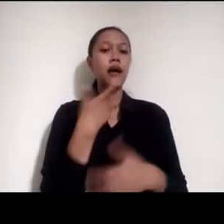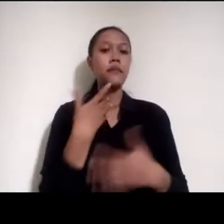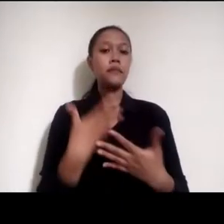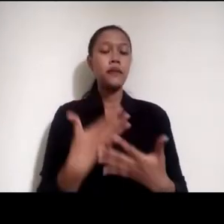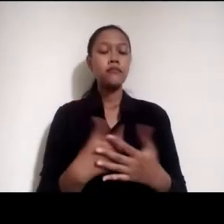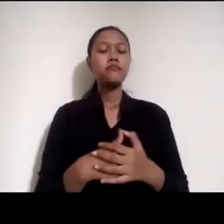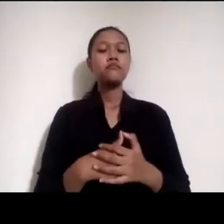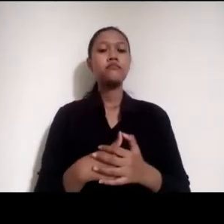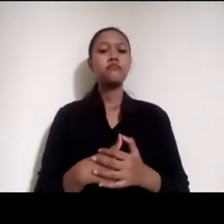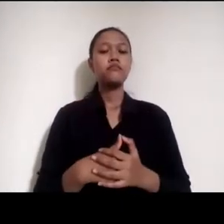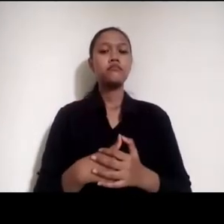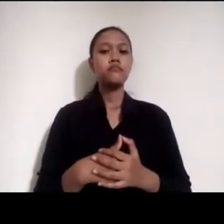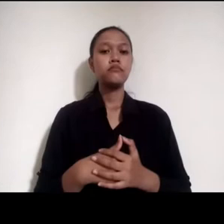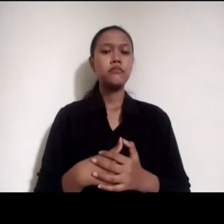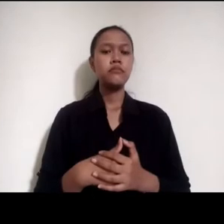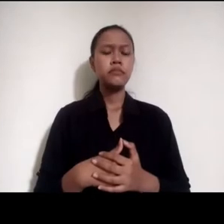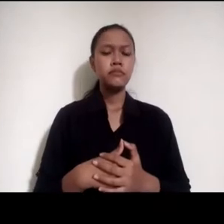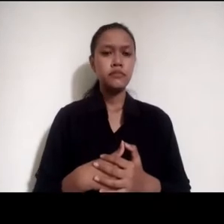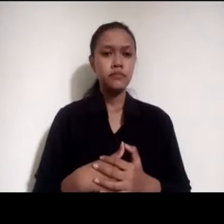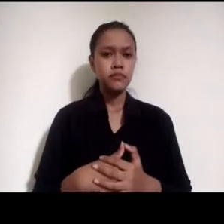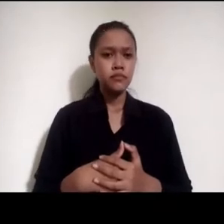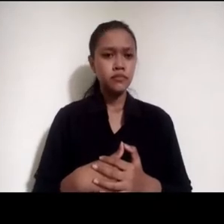Penganggaran